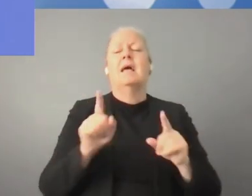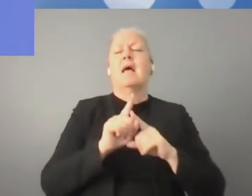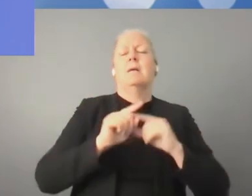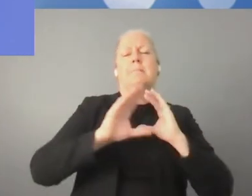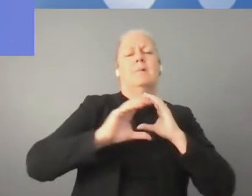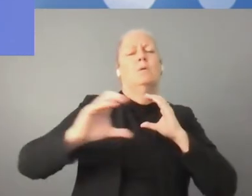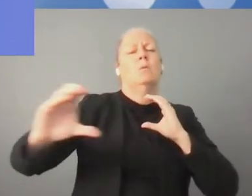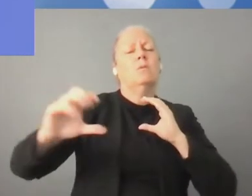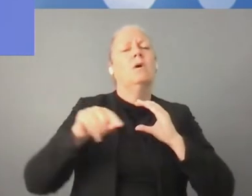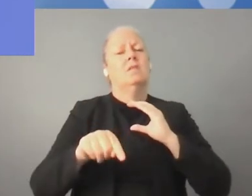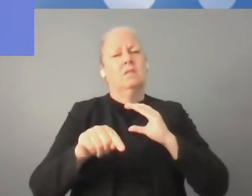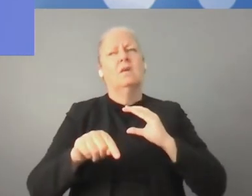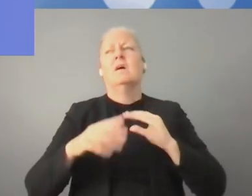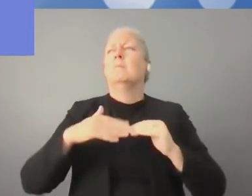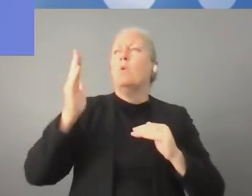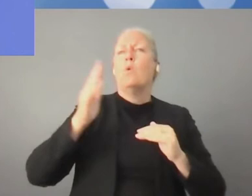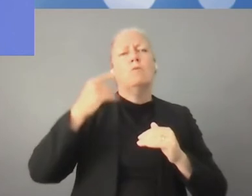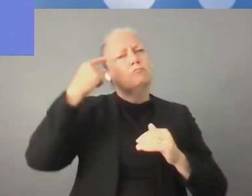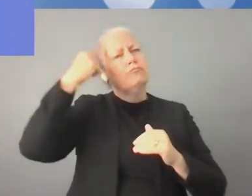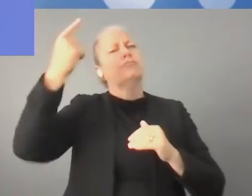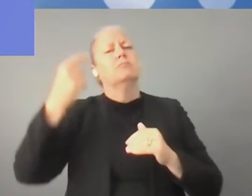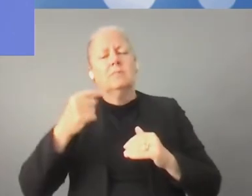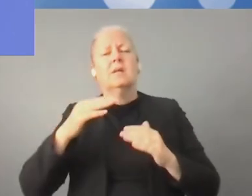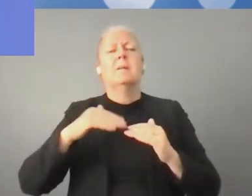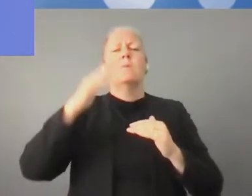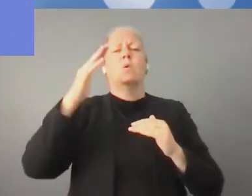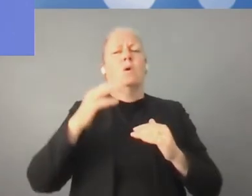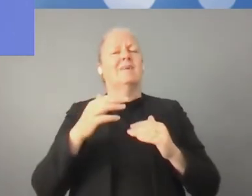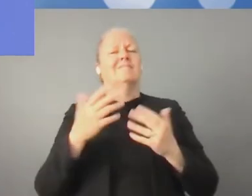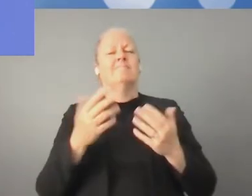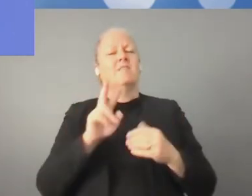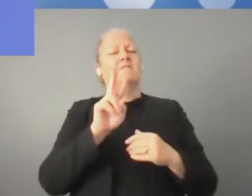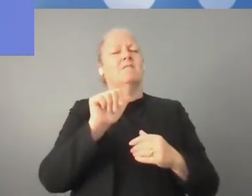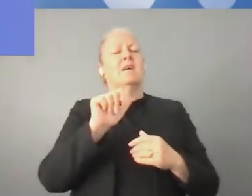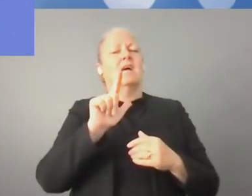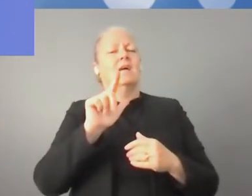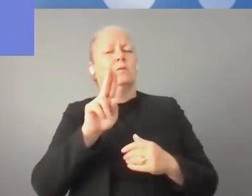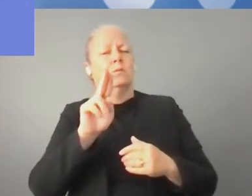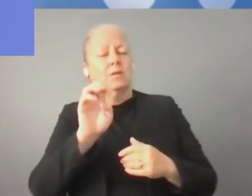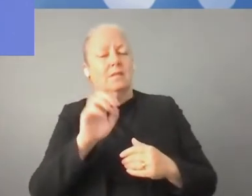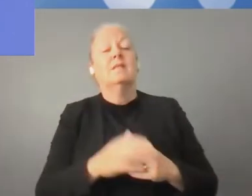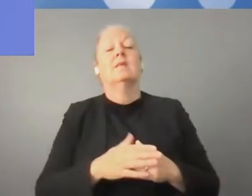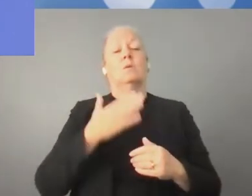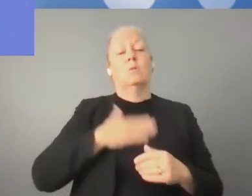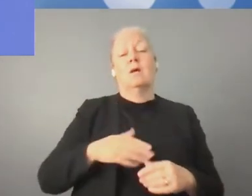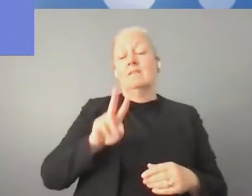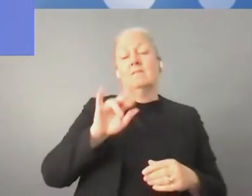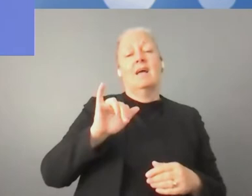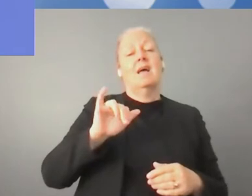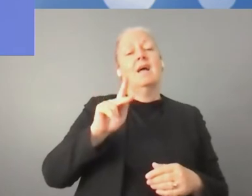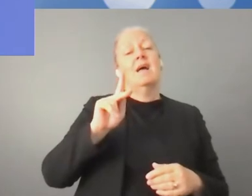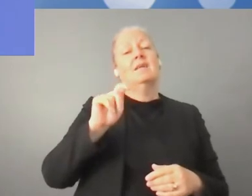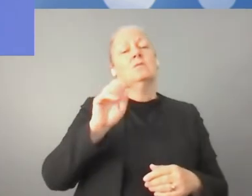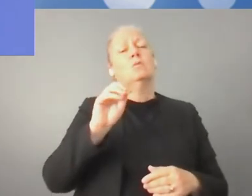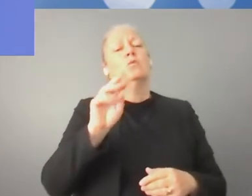Chcemy również zaoferować i zagwarantować większy dostęp start-upów do internetu szerokopasmowego. Ale teraz